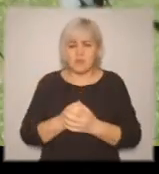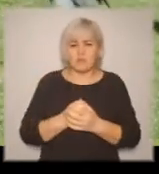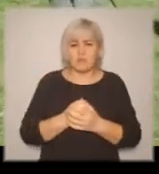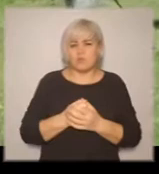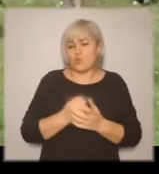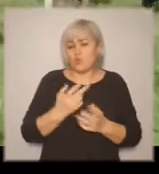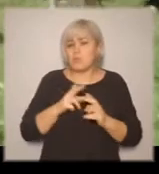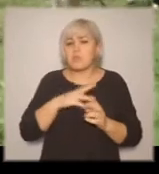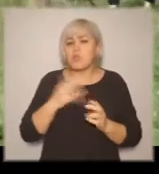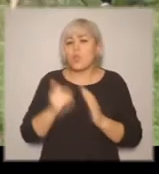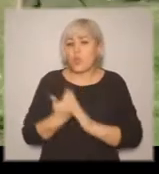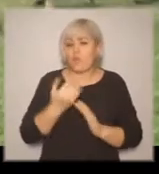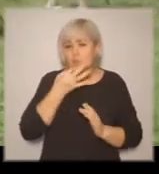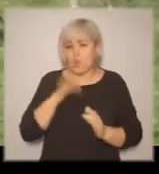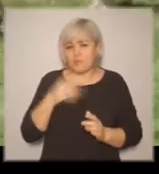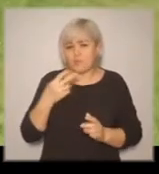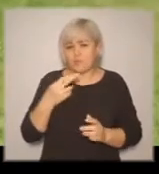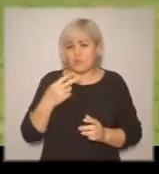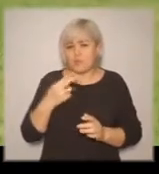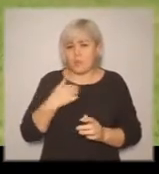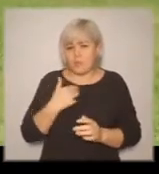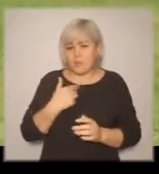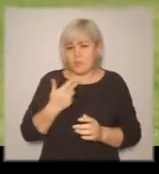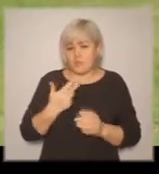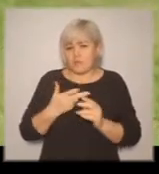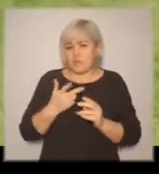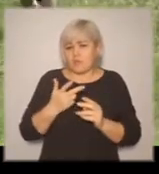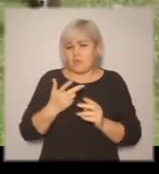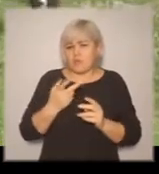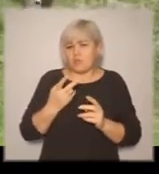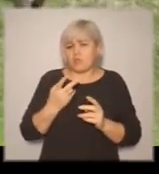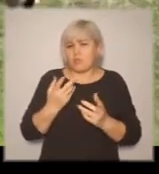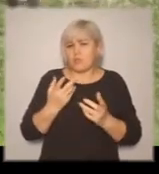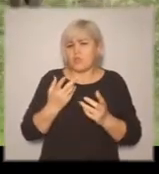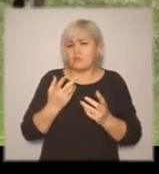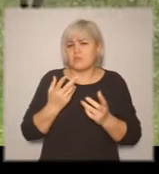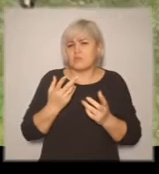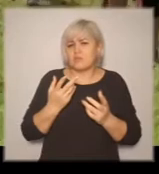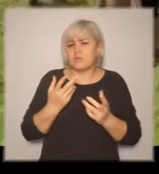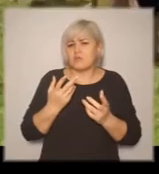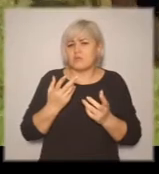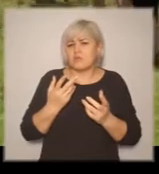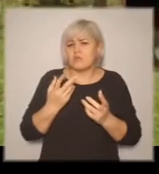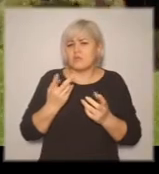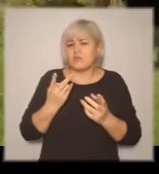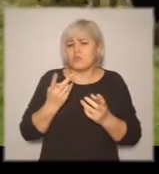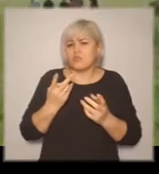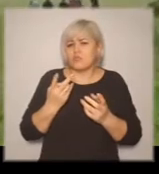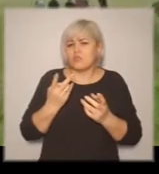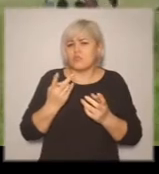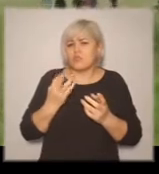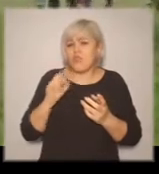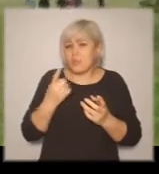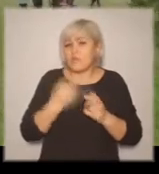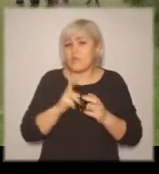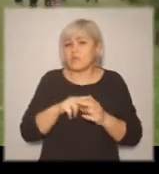совершенно не похоже на все то, что я делала до этого. Во-первых, это было горячее прямое комментирование без подготовки. Да, конечно, я сто раз прошла до этого этот маршрут, но